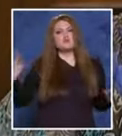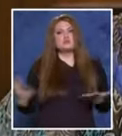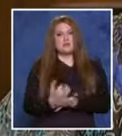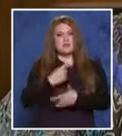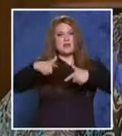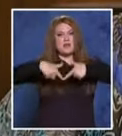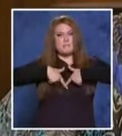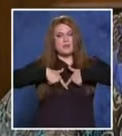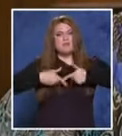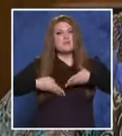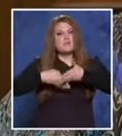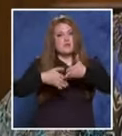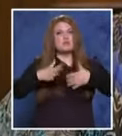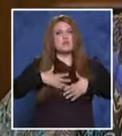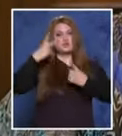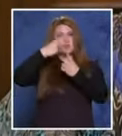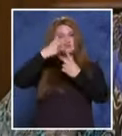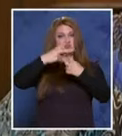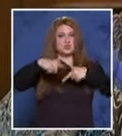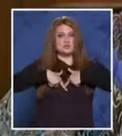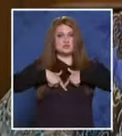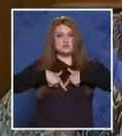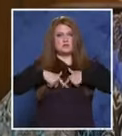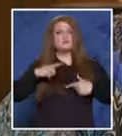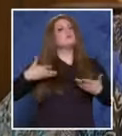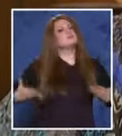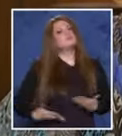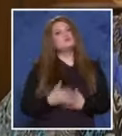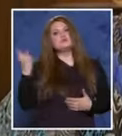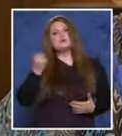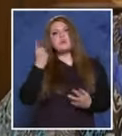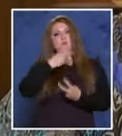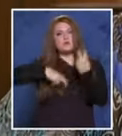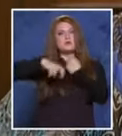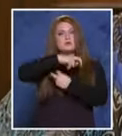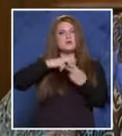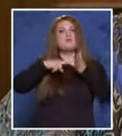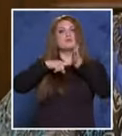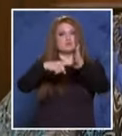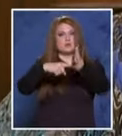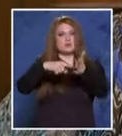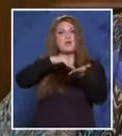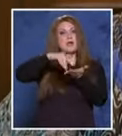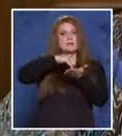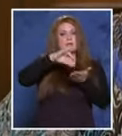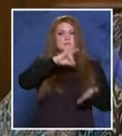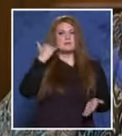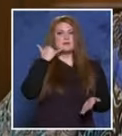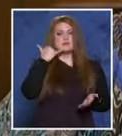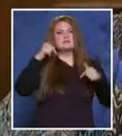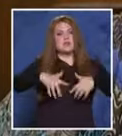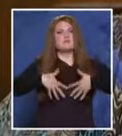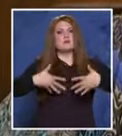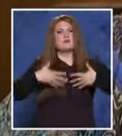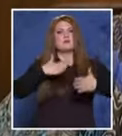намерите правна помощ в нашия телевизионен съд. Нужно е само да ни потърсите на посочените координати. Сега ви